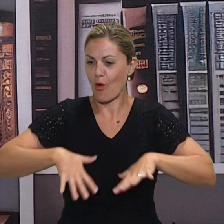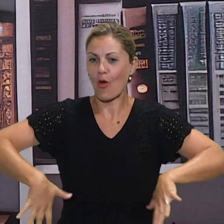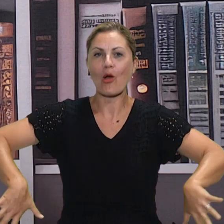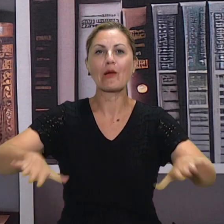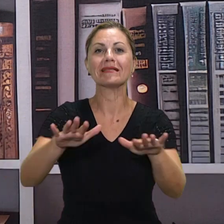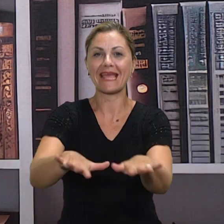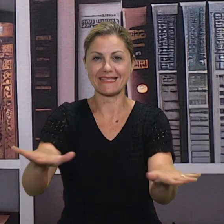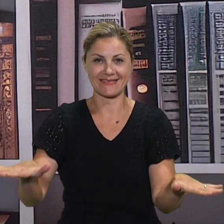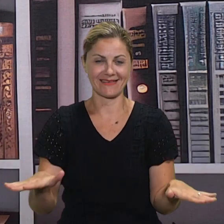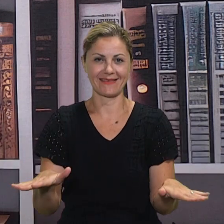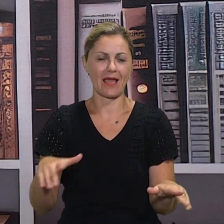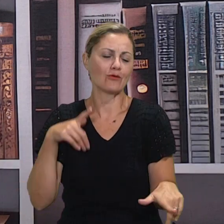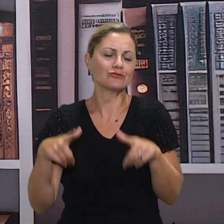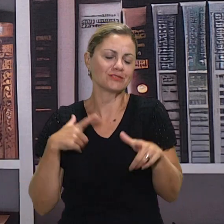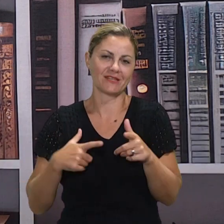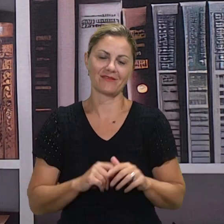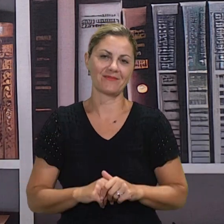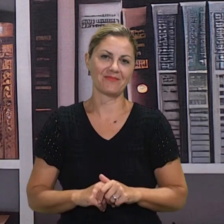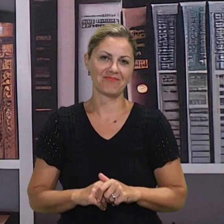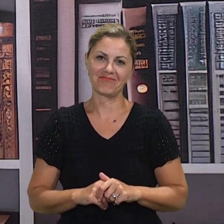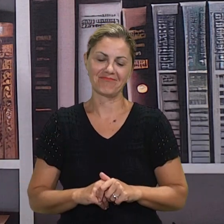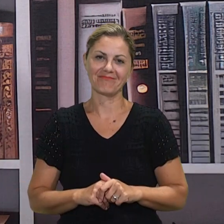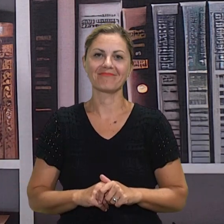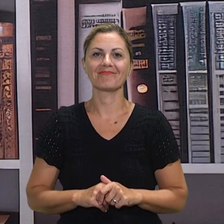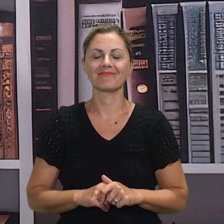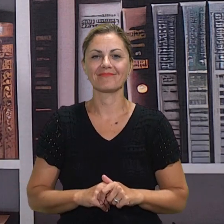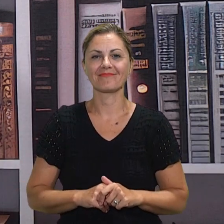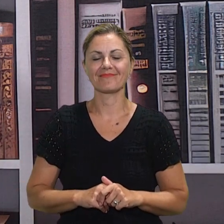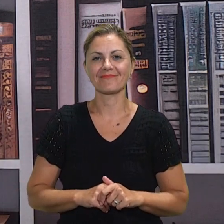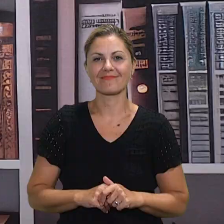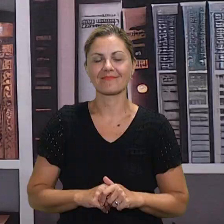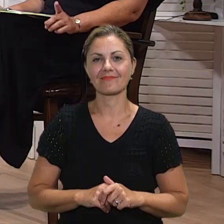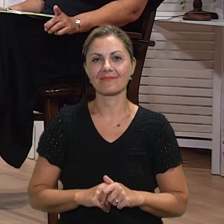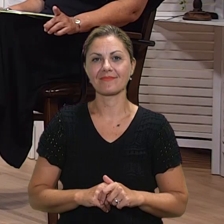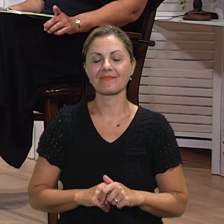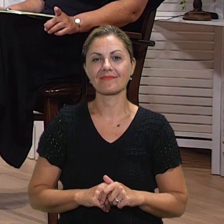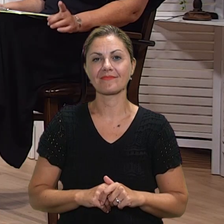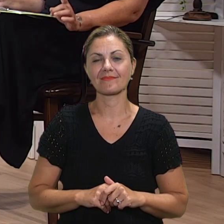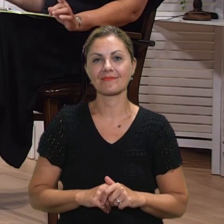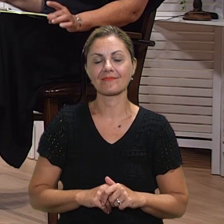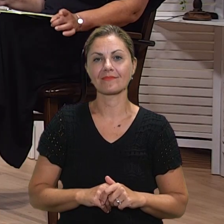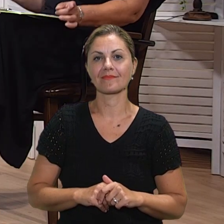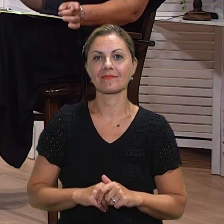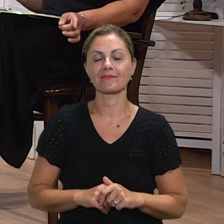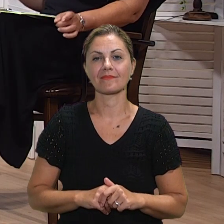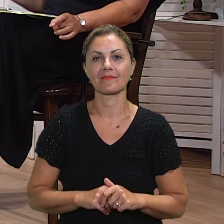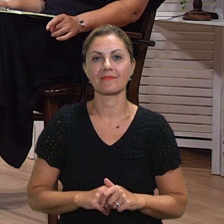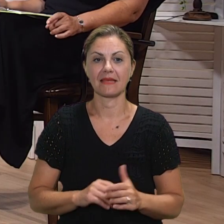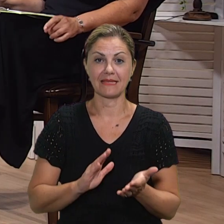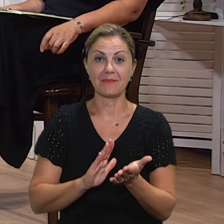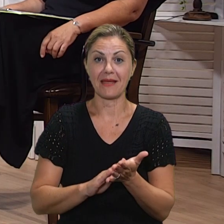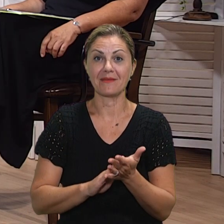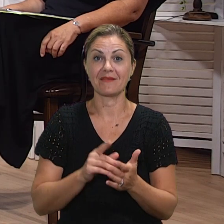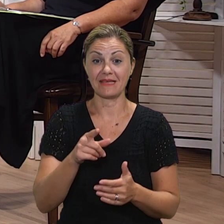u svom razredu. Tako da nijedni novci to ne mogu nadovisiti. Pričali smo o tome kako su vam sada vaši